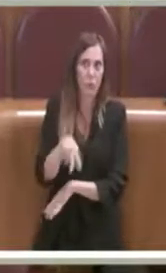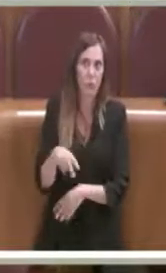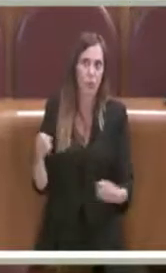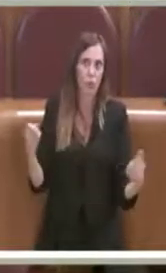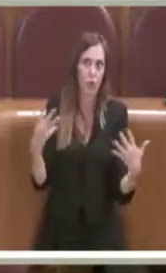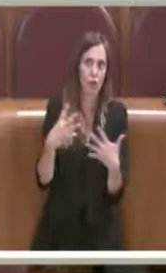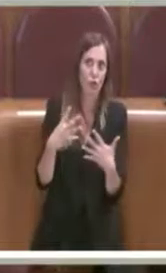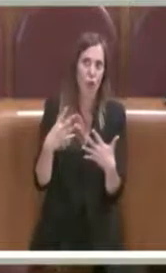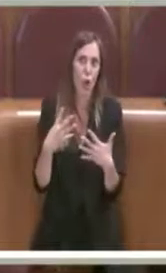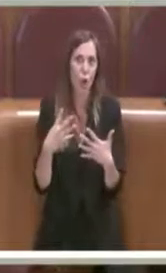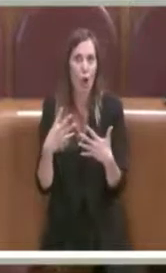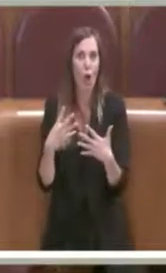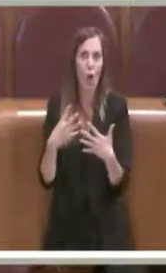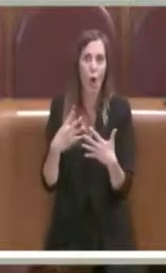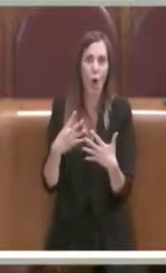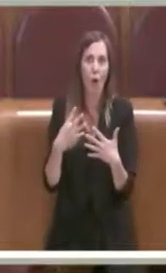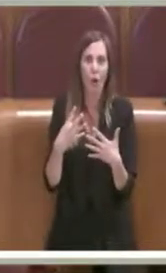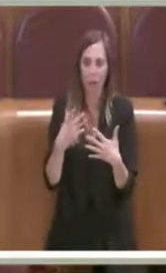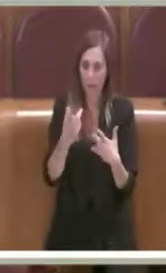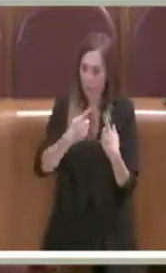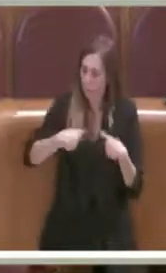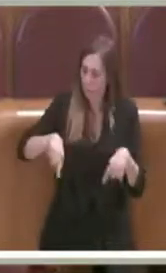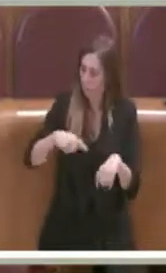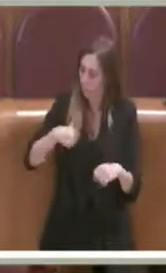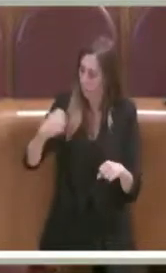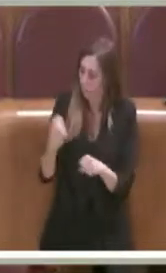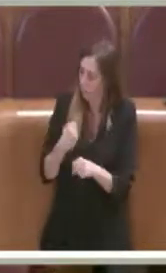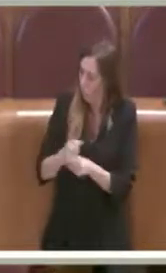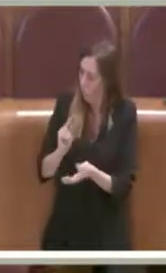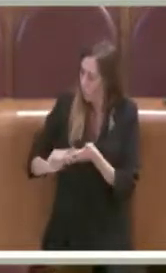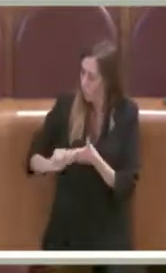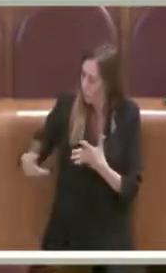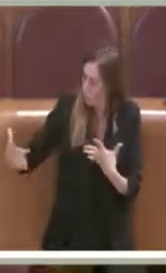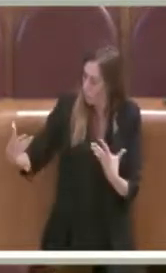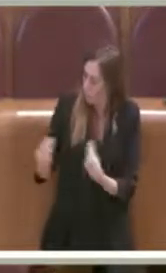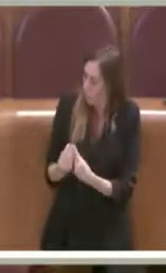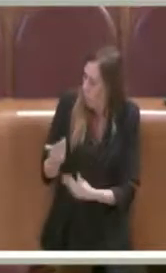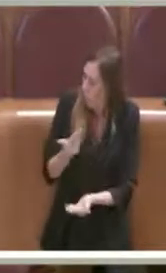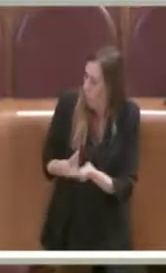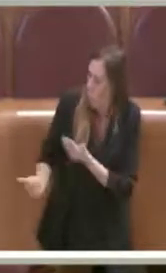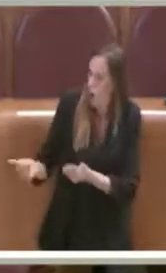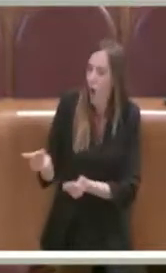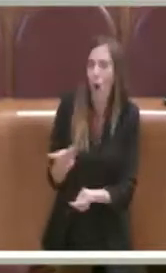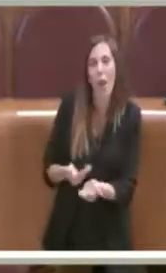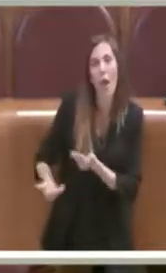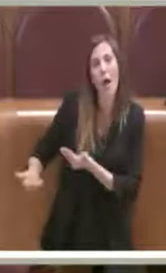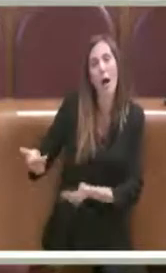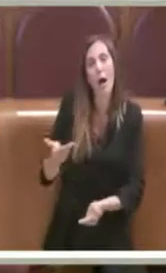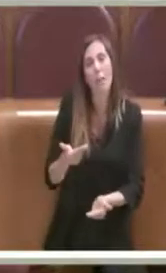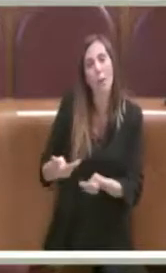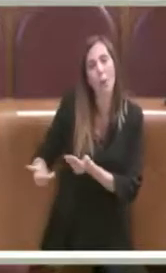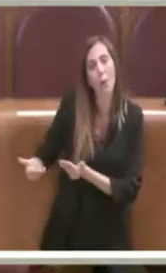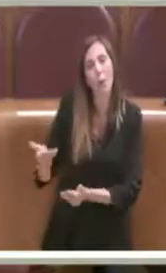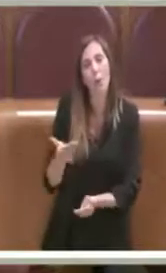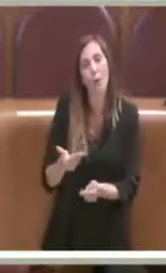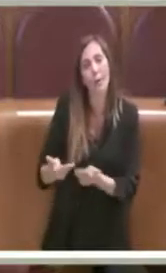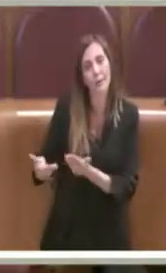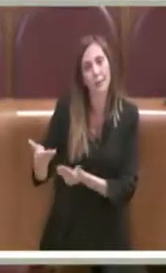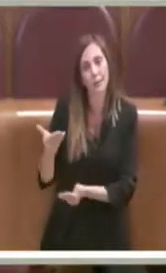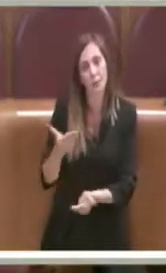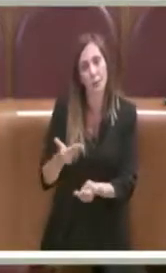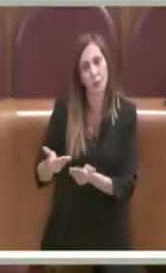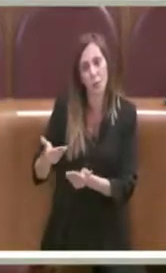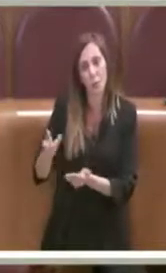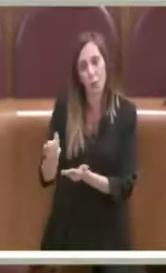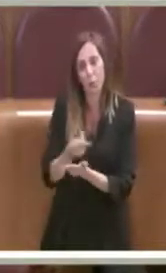ci siamo messi a lavorare con gli uffici e si è arrivato